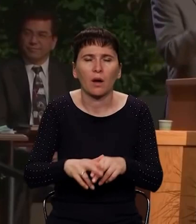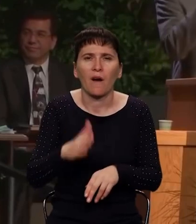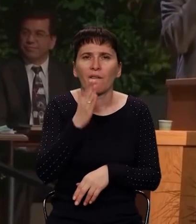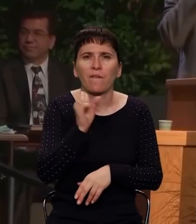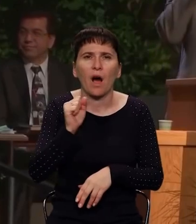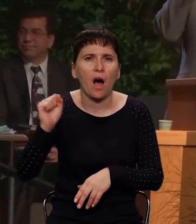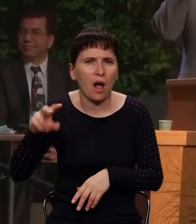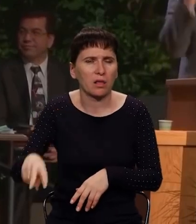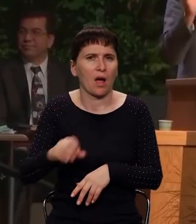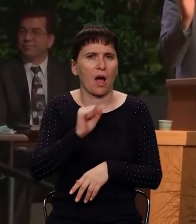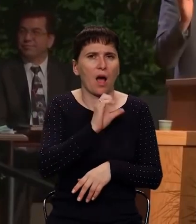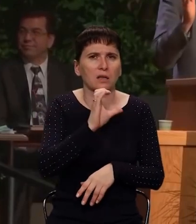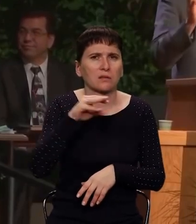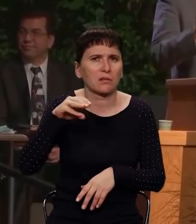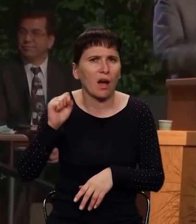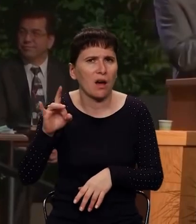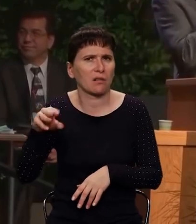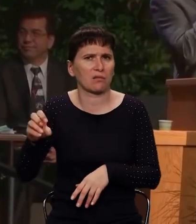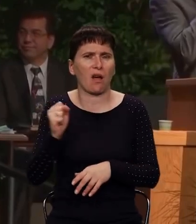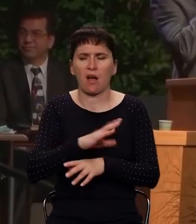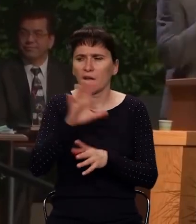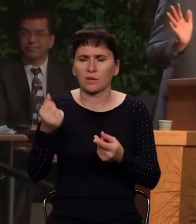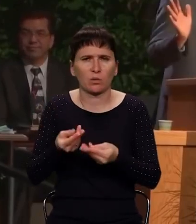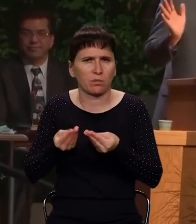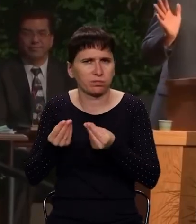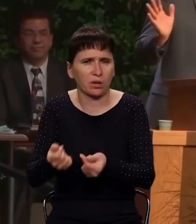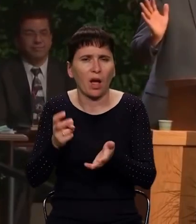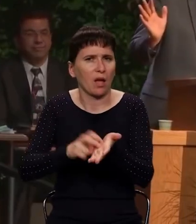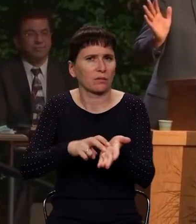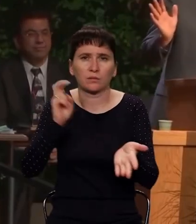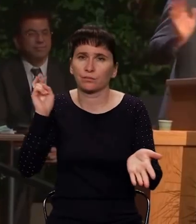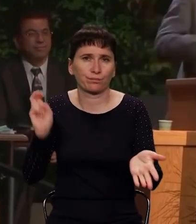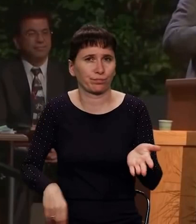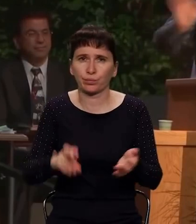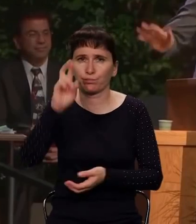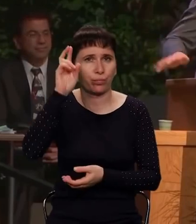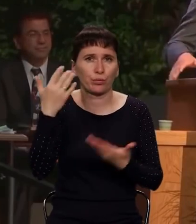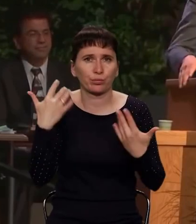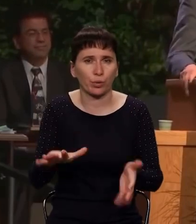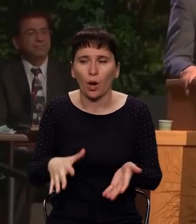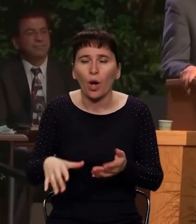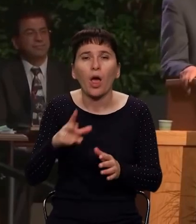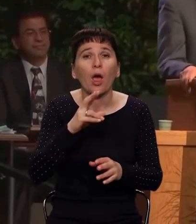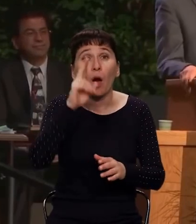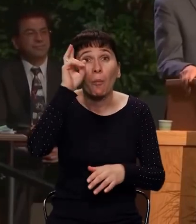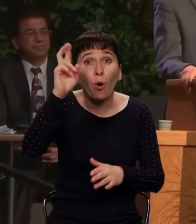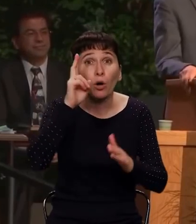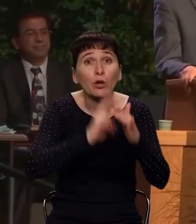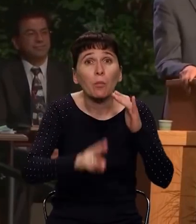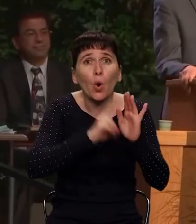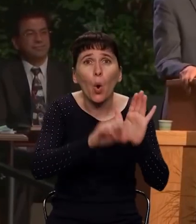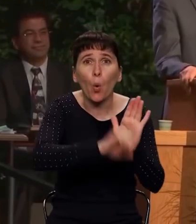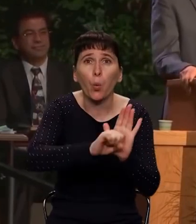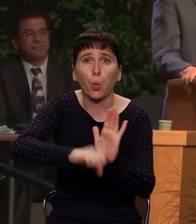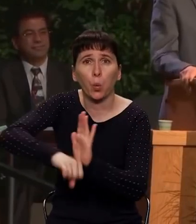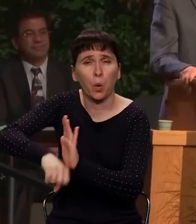Астарты, это были боги, это было все, что угодно. Она ввела его в страшное отступление от Бога и уничтожила всех пророков, господних и так